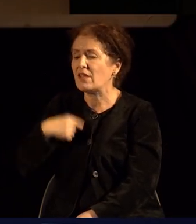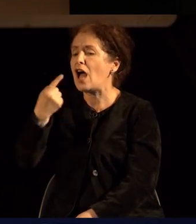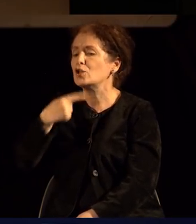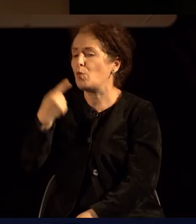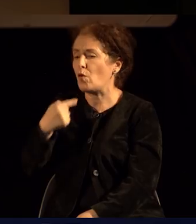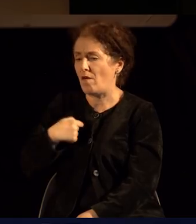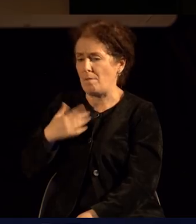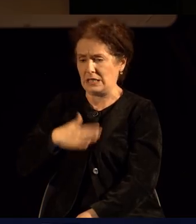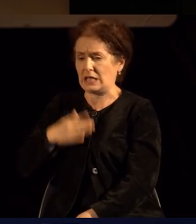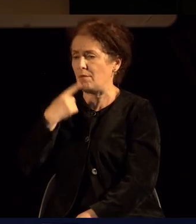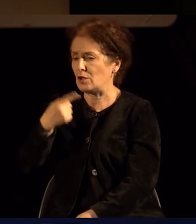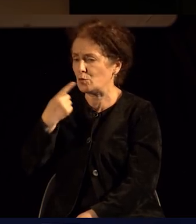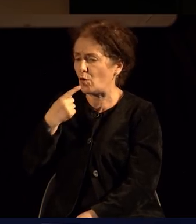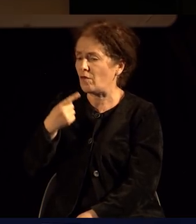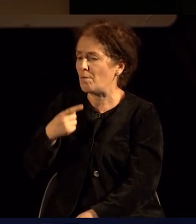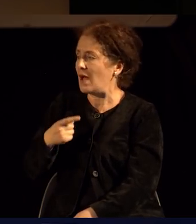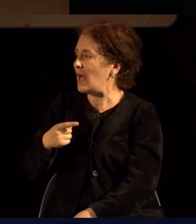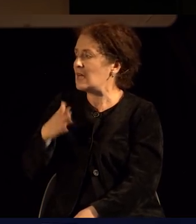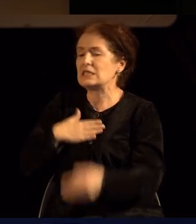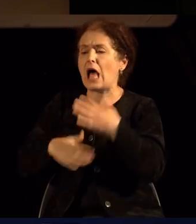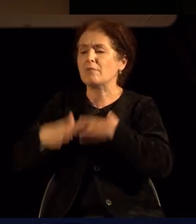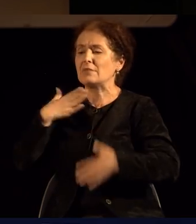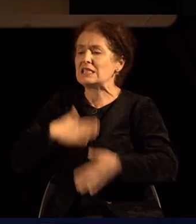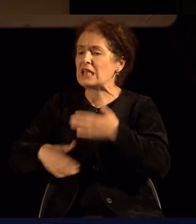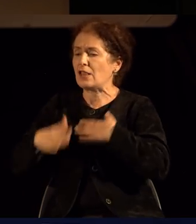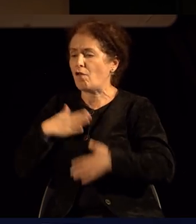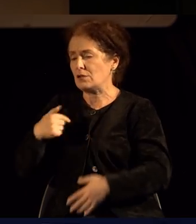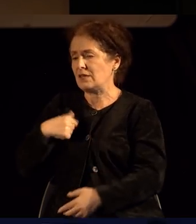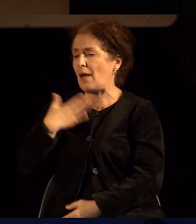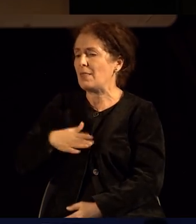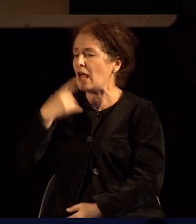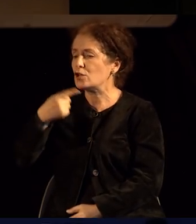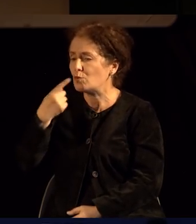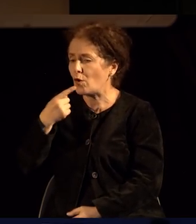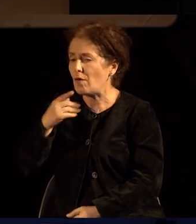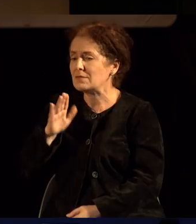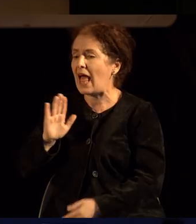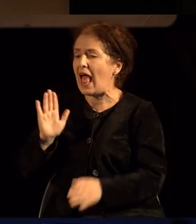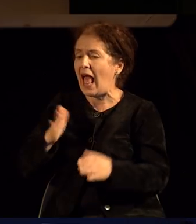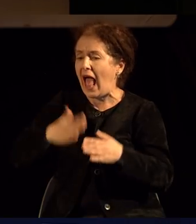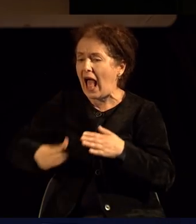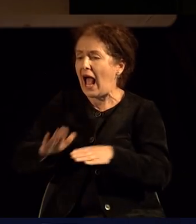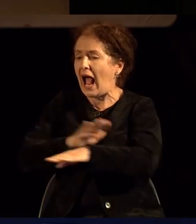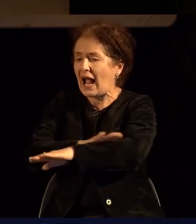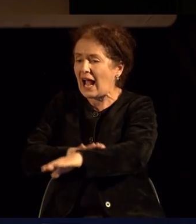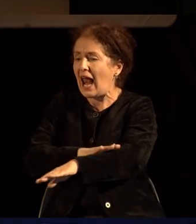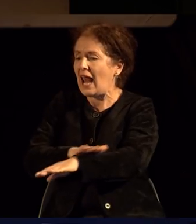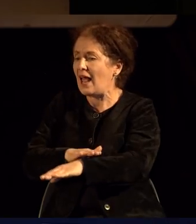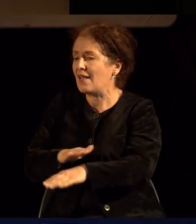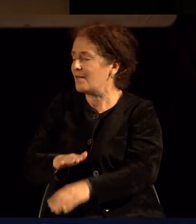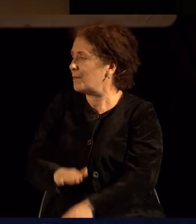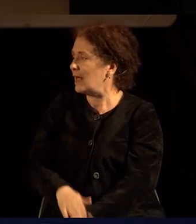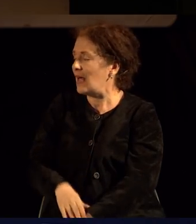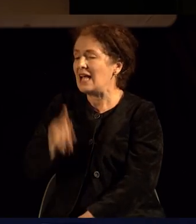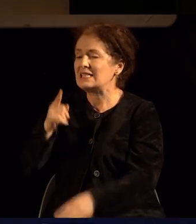зборувам за задоволството, за милувањето, за природността